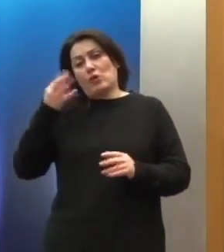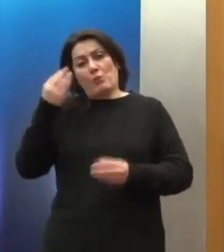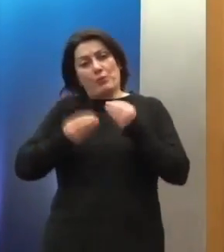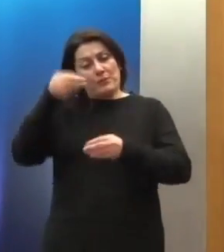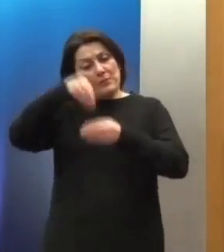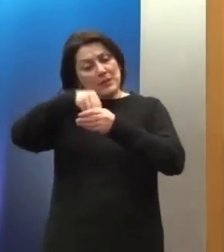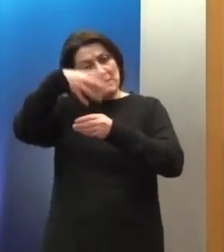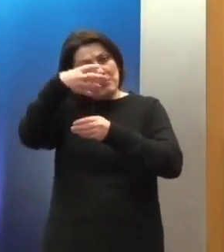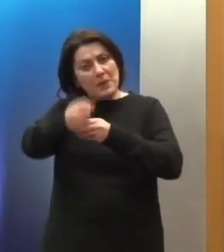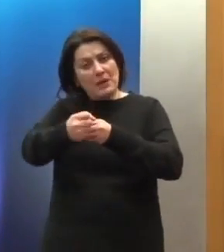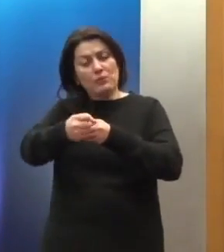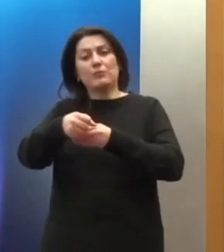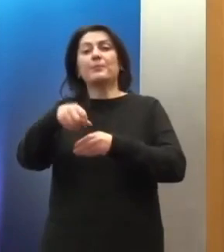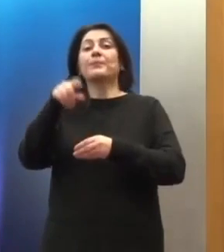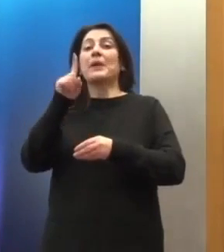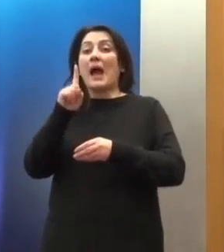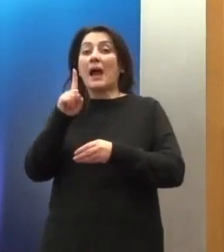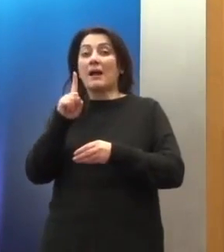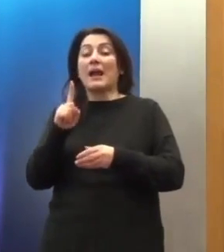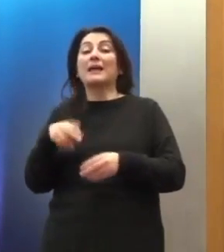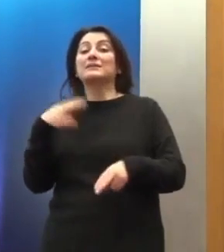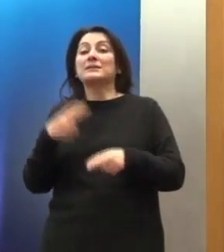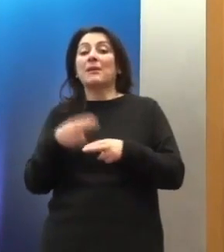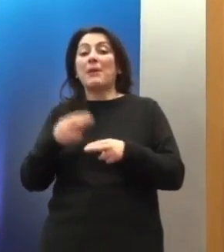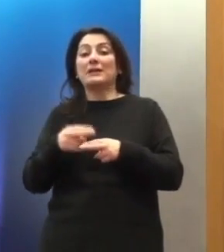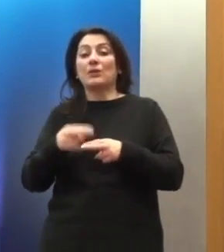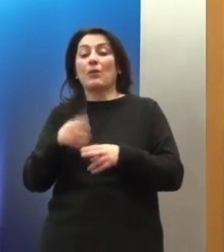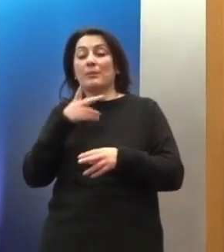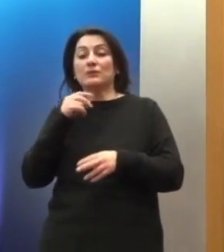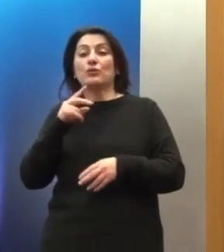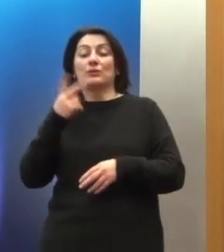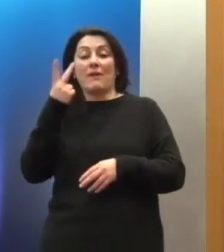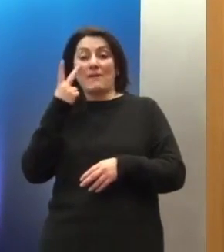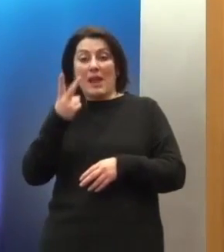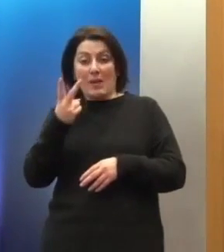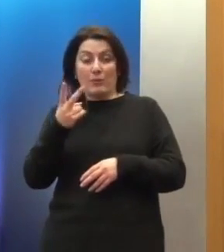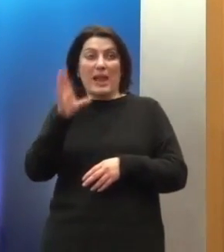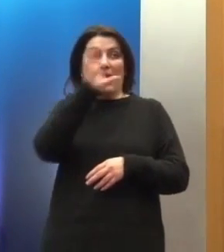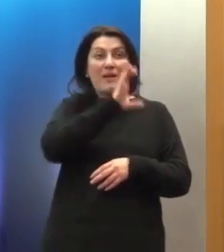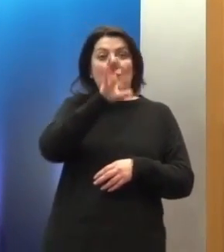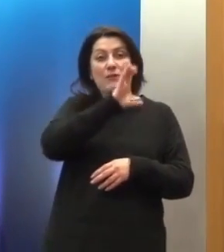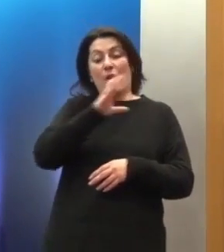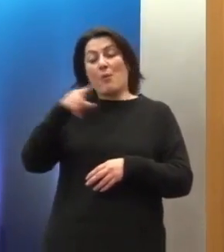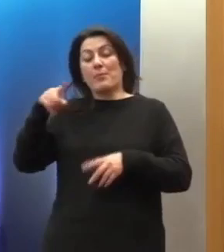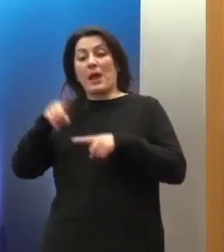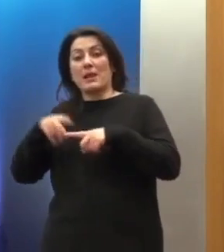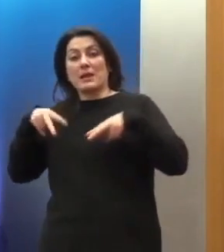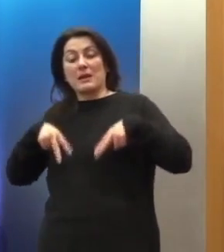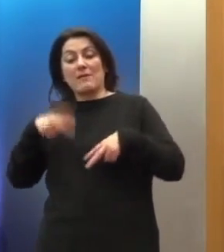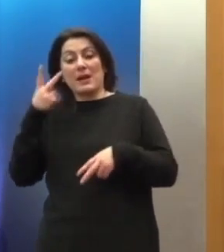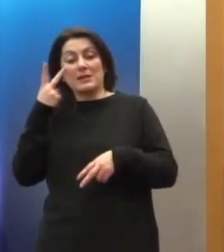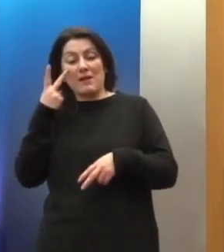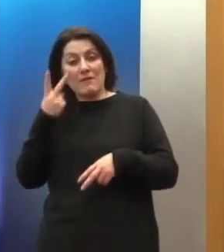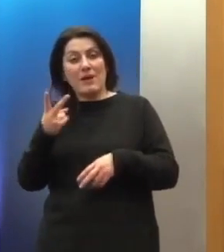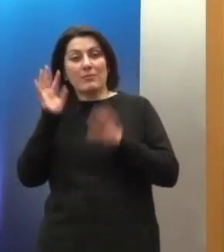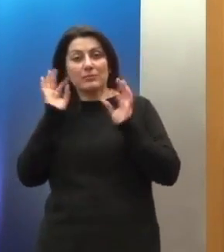διαπίστωση των προβλημάτων είναι κοινή και υπάρχει μια σύμπτωση ως προς το ποια είναι αυτά τα προβλήματα, όχι απαραίτητα ως